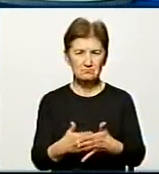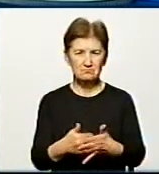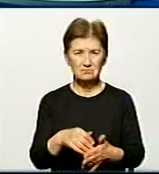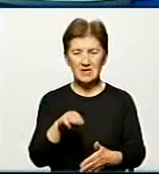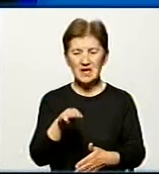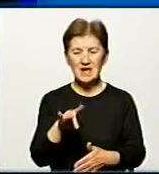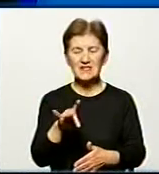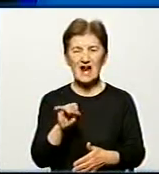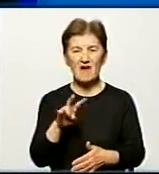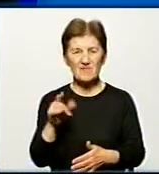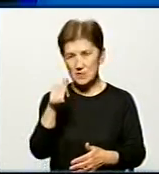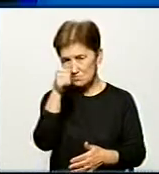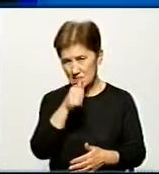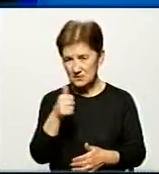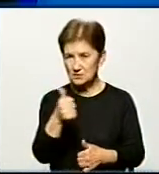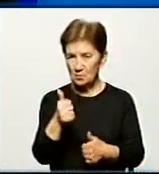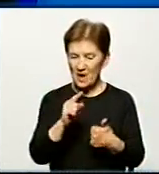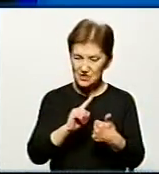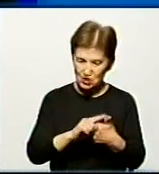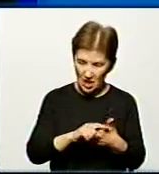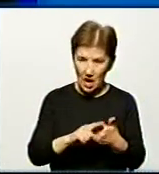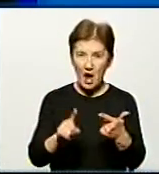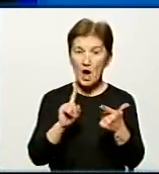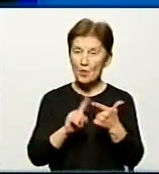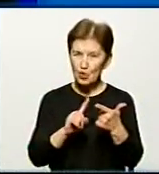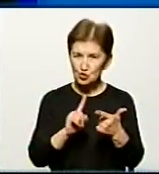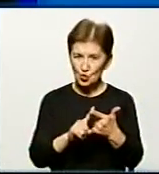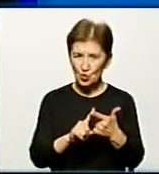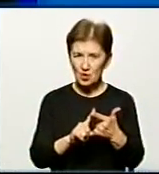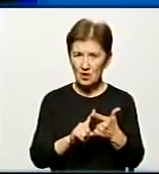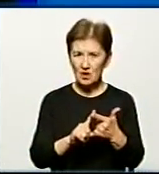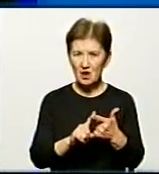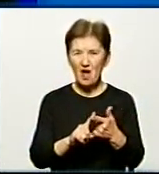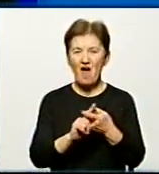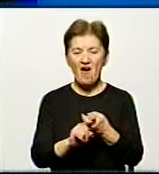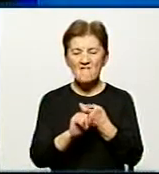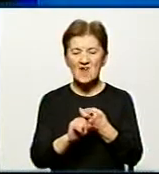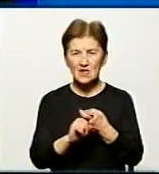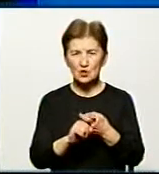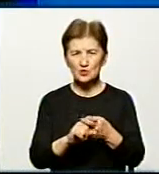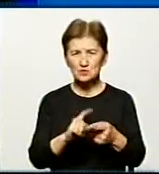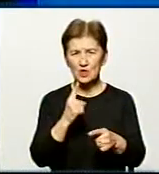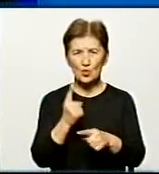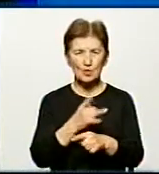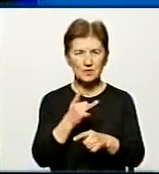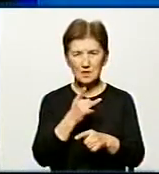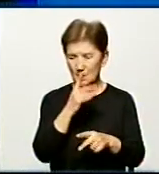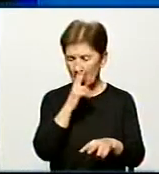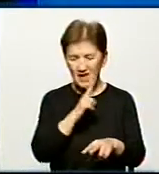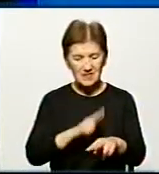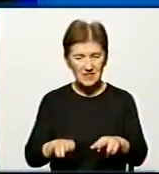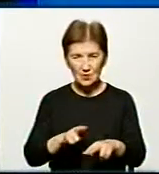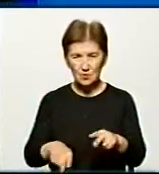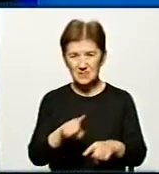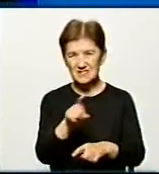місяці. Це перше. І по-друге, віруси грипу, я вже казала не один раз, нікуди не зникають з